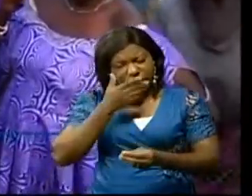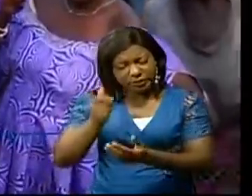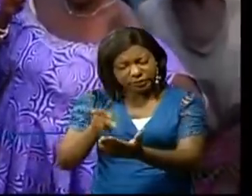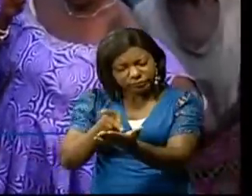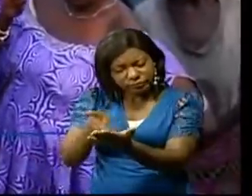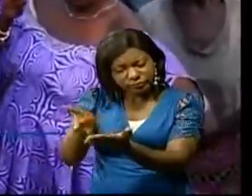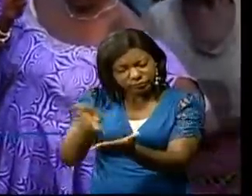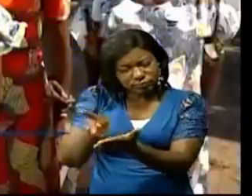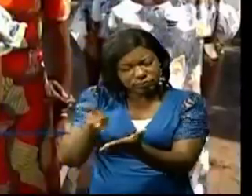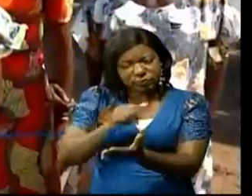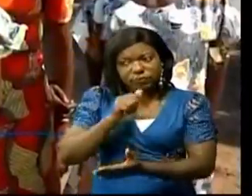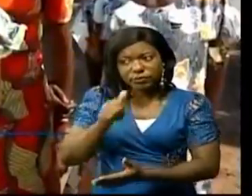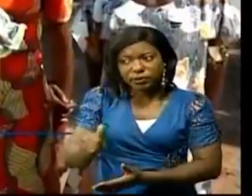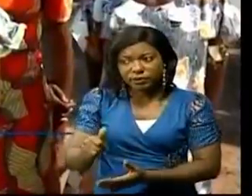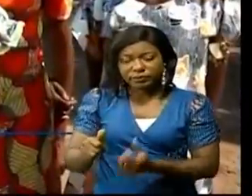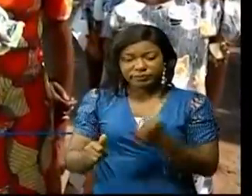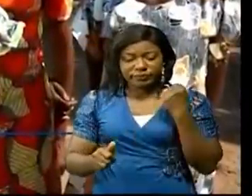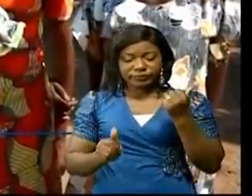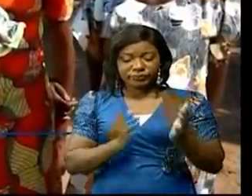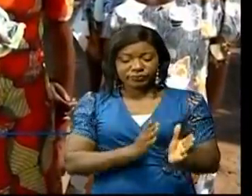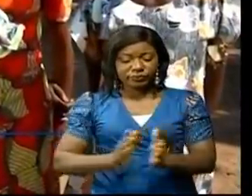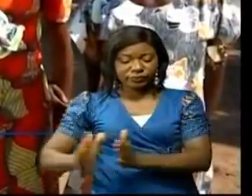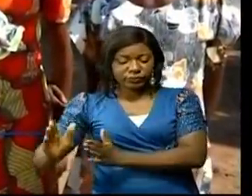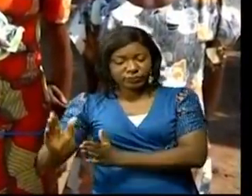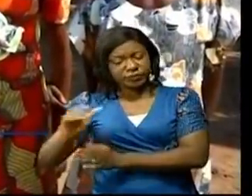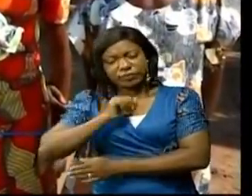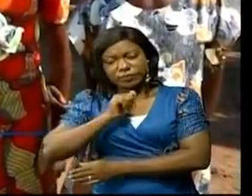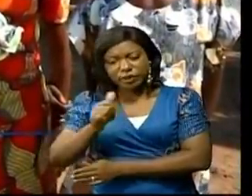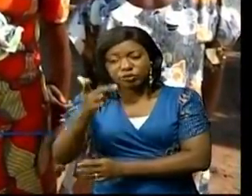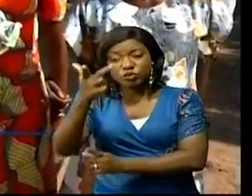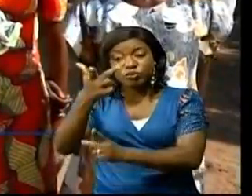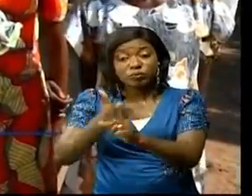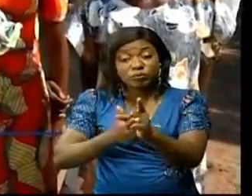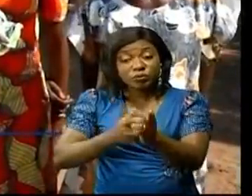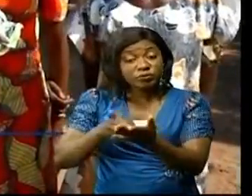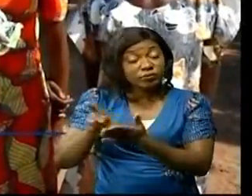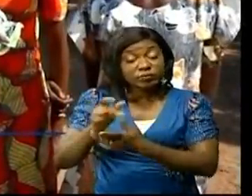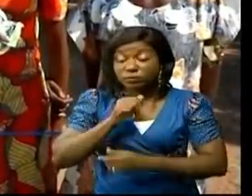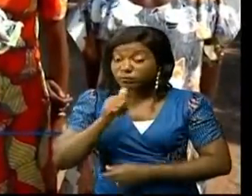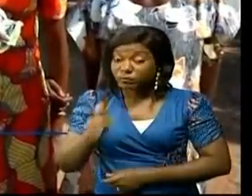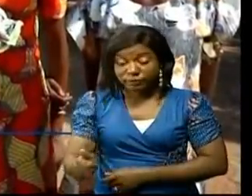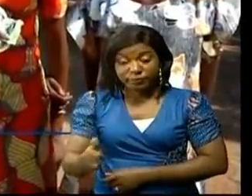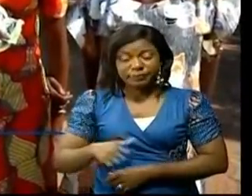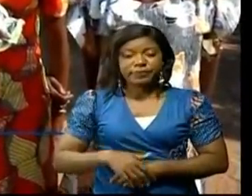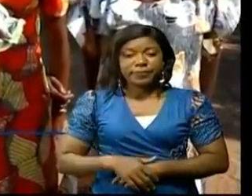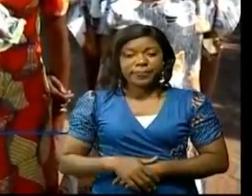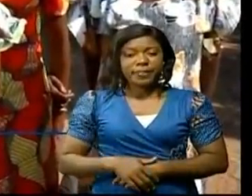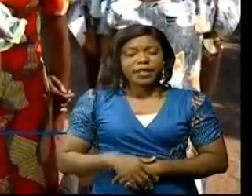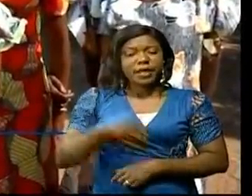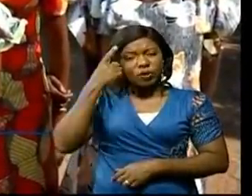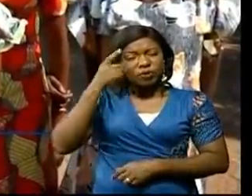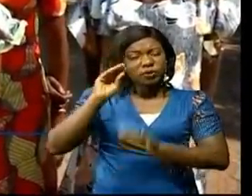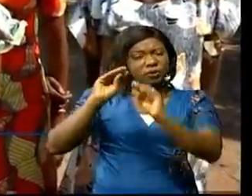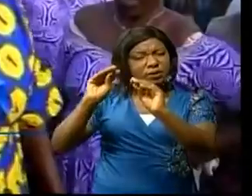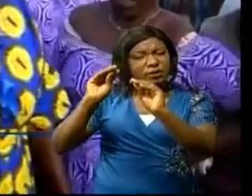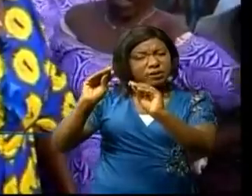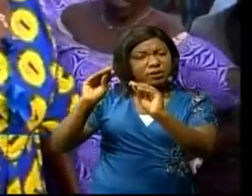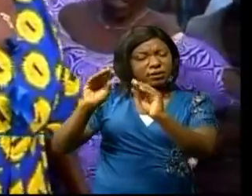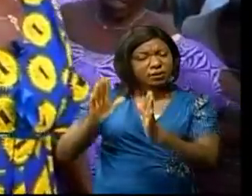du salaire. Nous ne sommes pas bien préparés. Nous avons fait trois mois impayés. Pour pallier à cette situation, les professionnels de la CRE